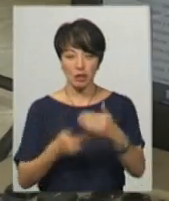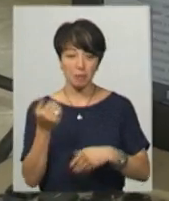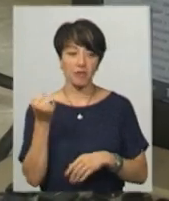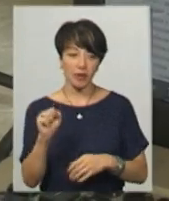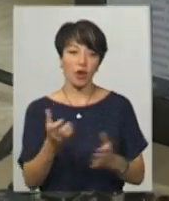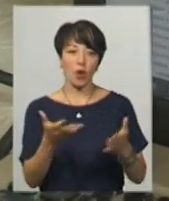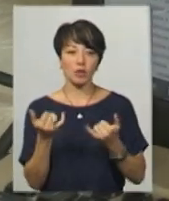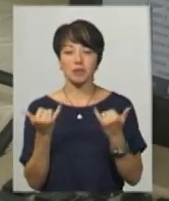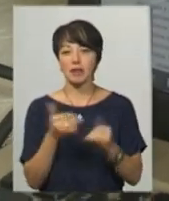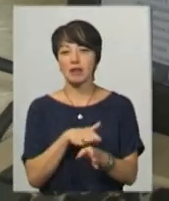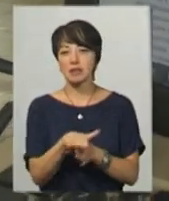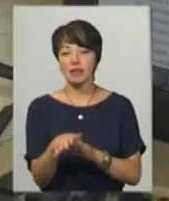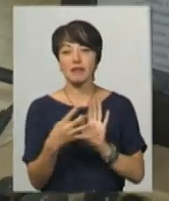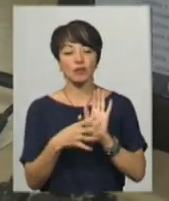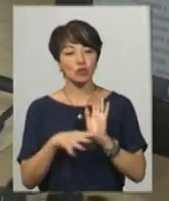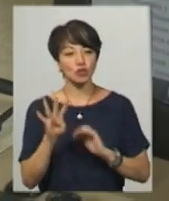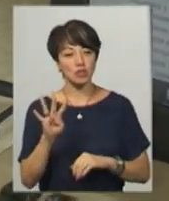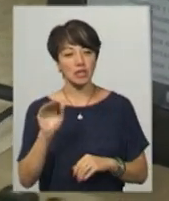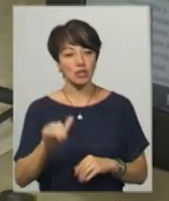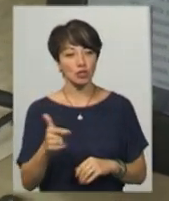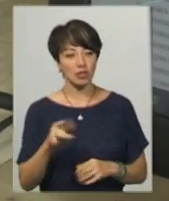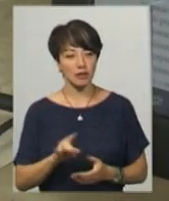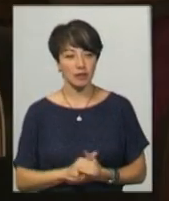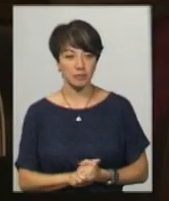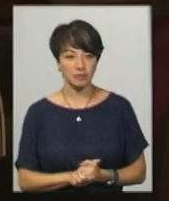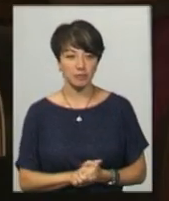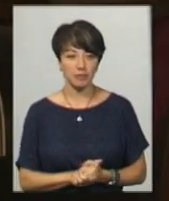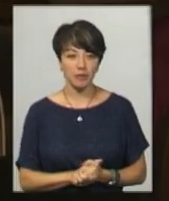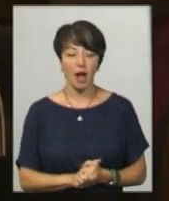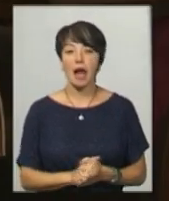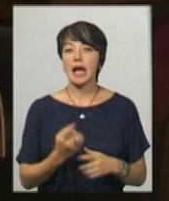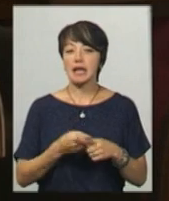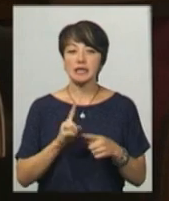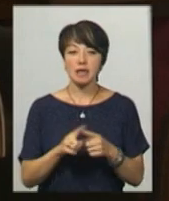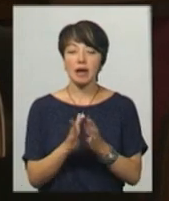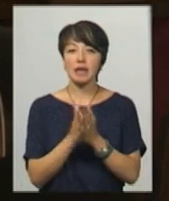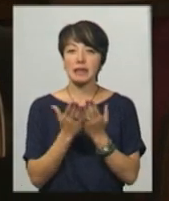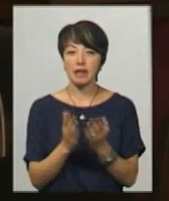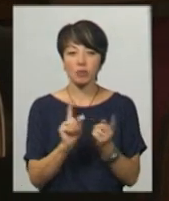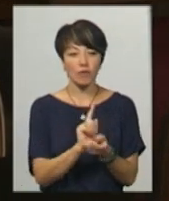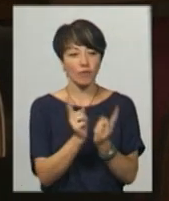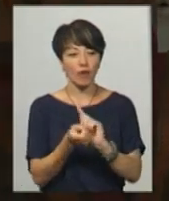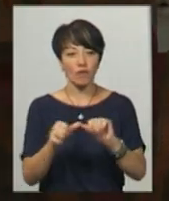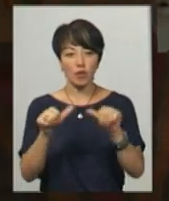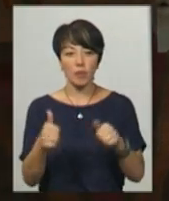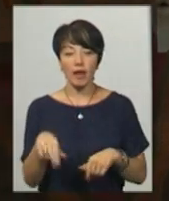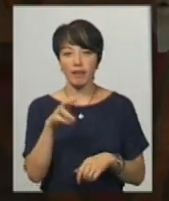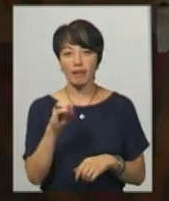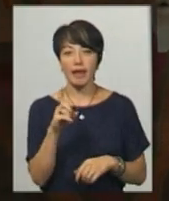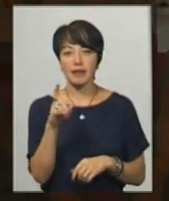виграли, і отримали на реалізацію майже 94 тисячі гривень. «Аудіокнига буде конвертована у формат дейзі.